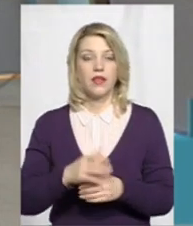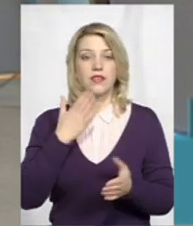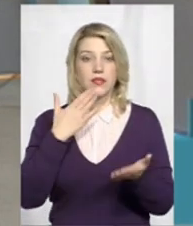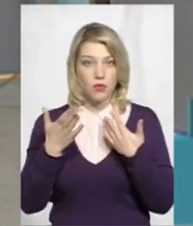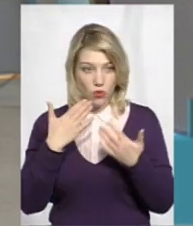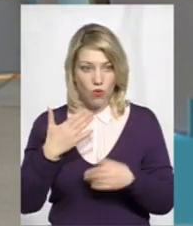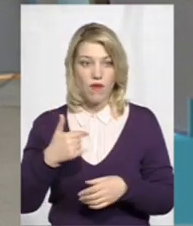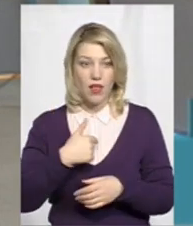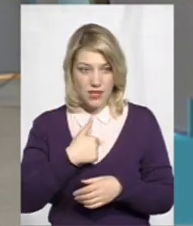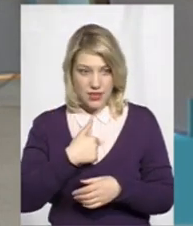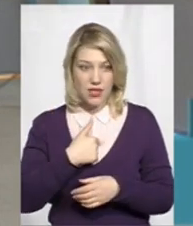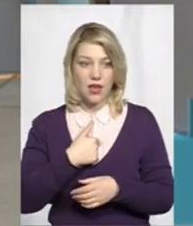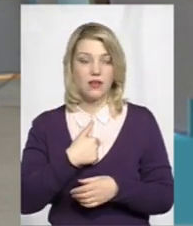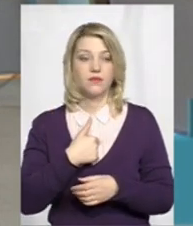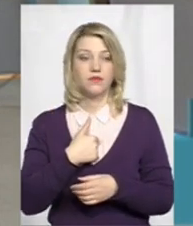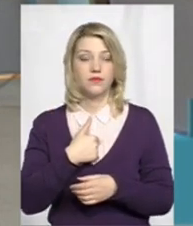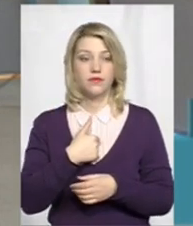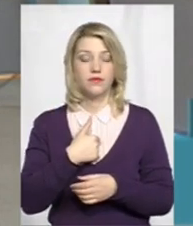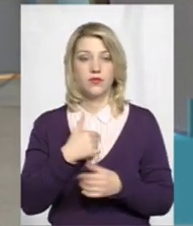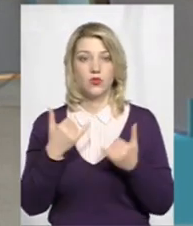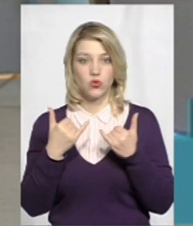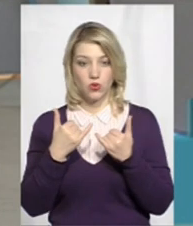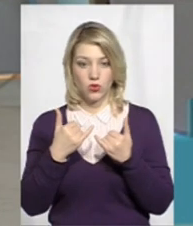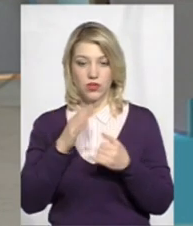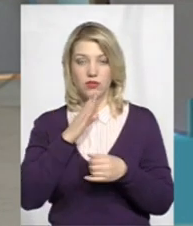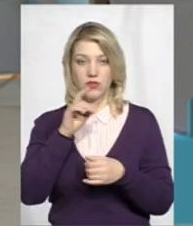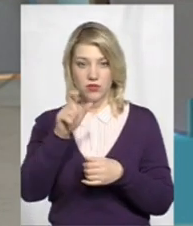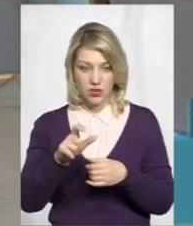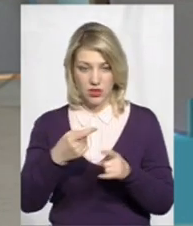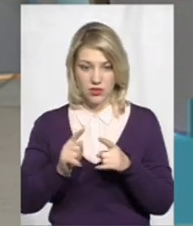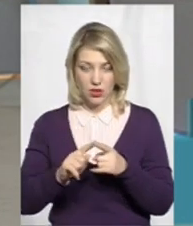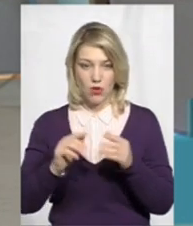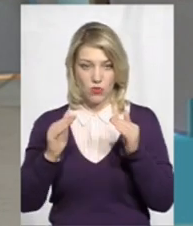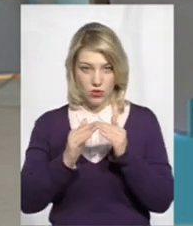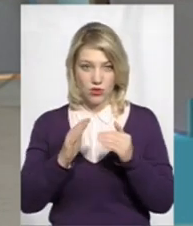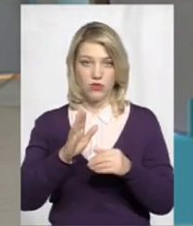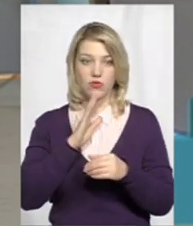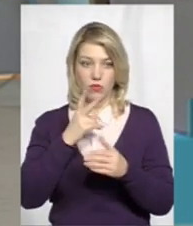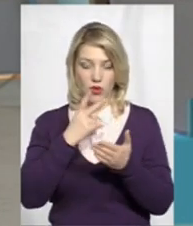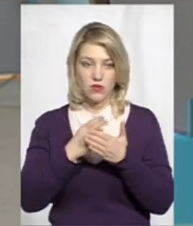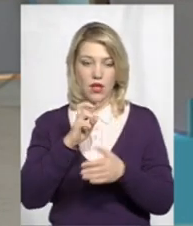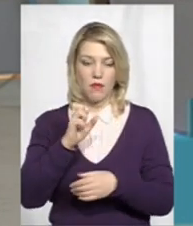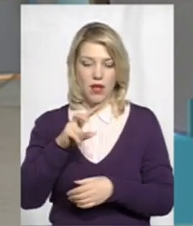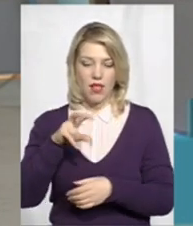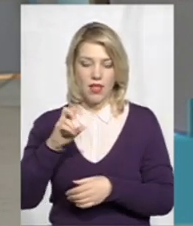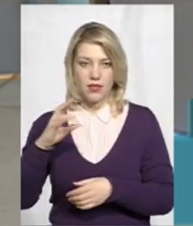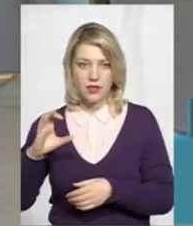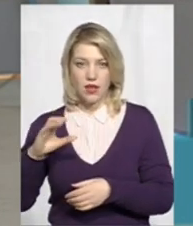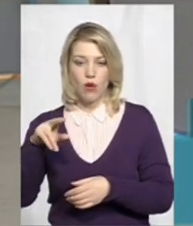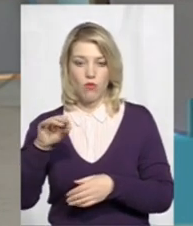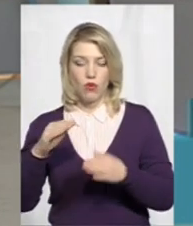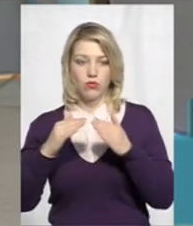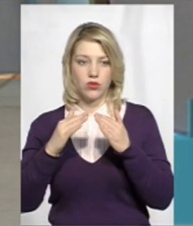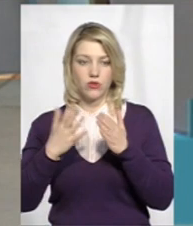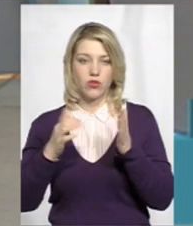Спілкувалася я сьогодні з мешканкою цього будинку, вона мені показувала той баланс по будинку, який її